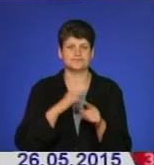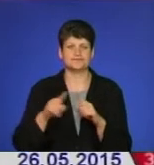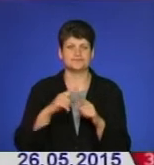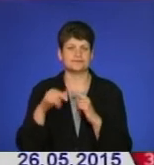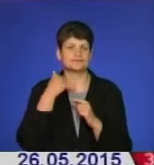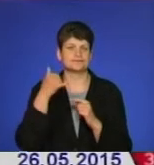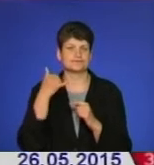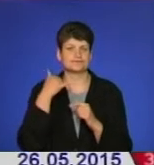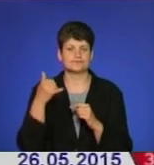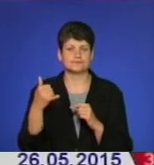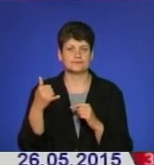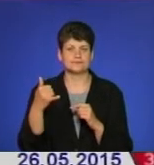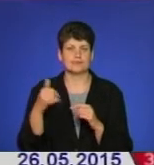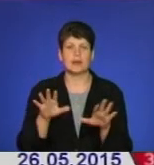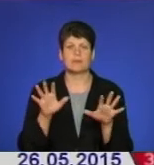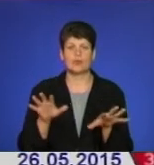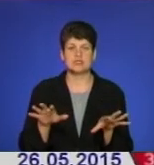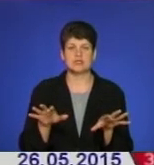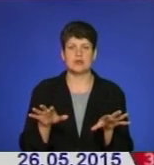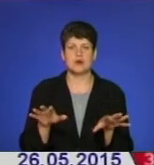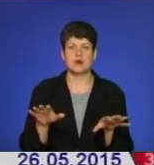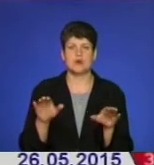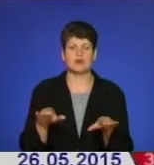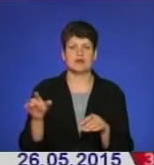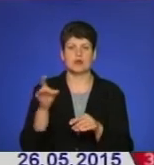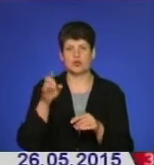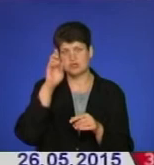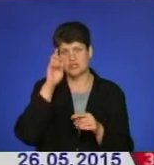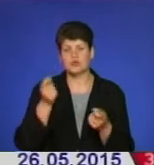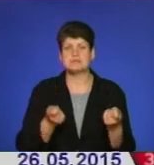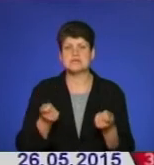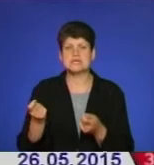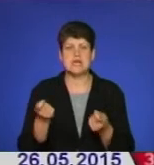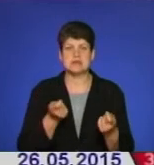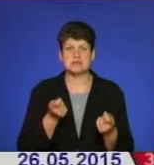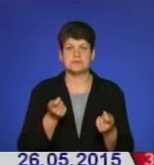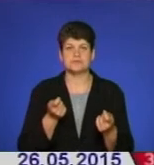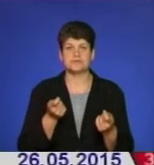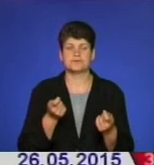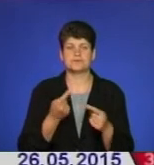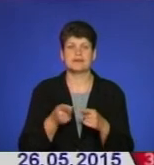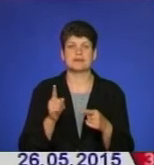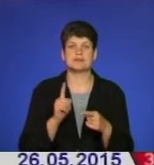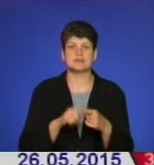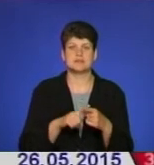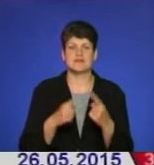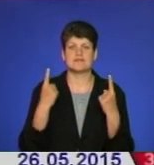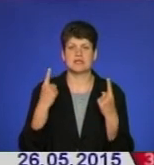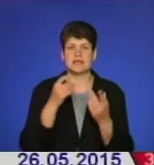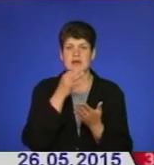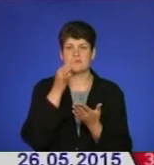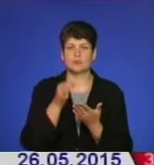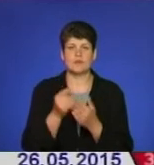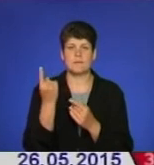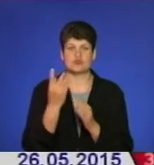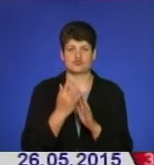Посада голови районної державної адміністрації – це велика відповідальність,